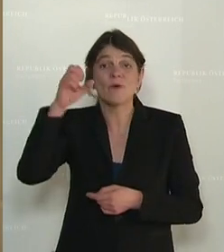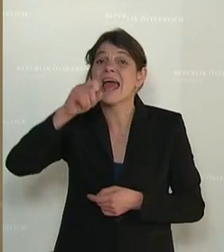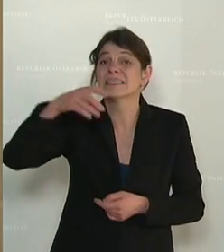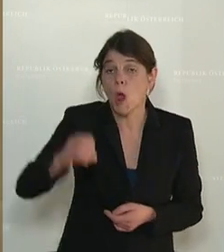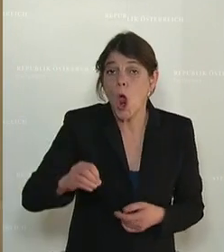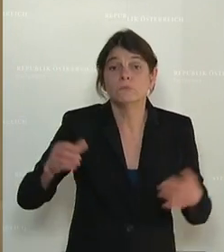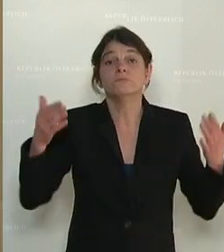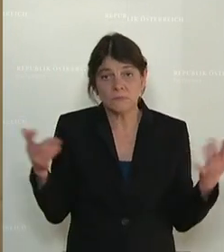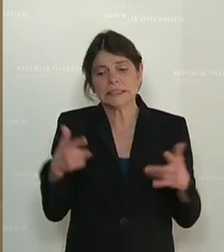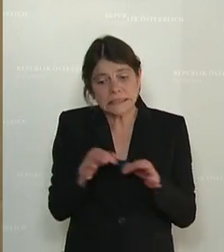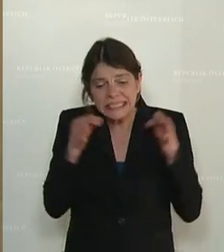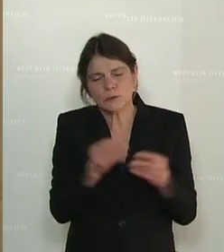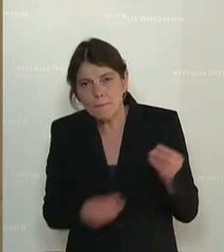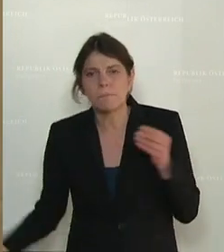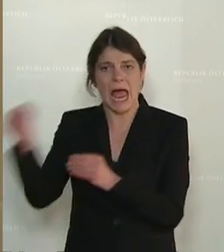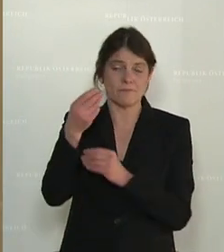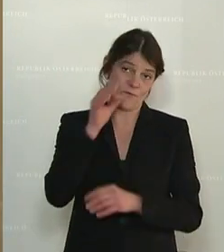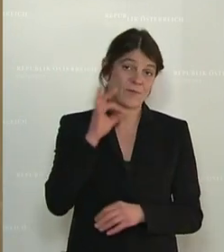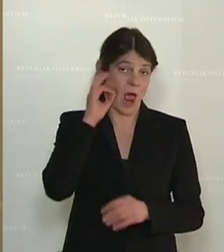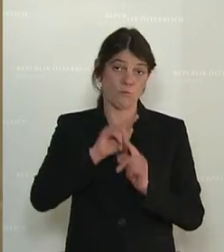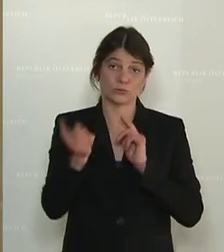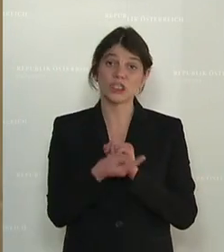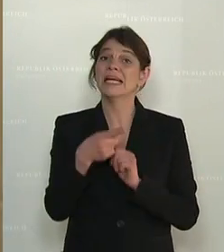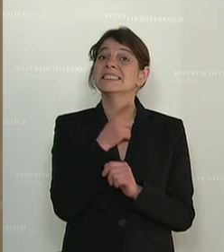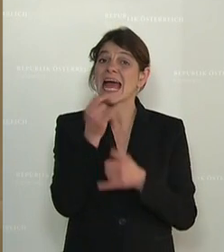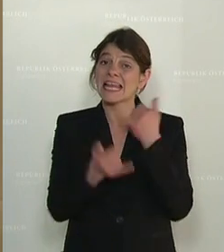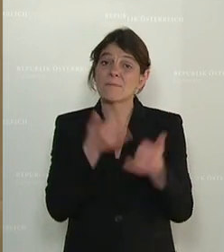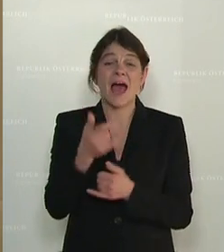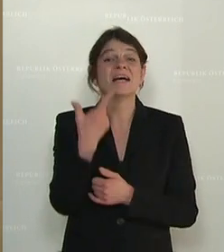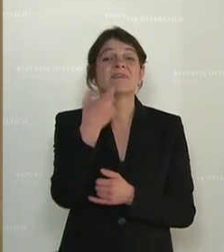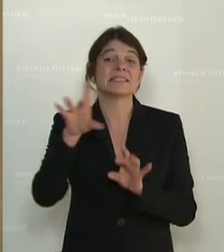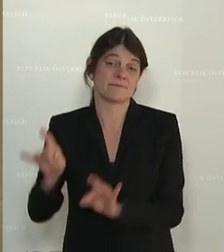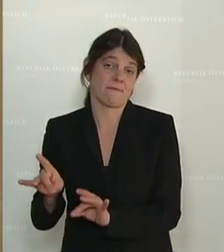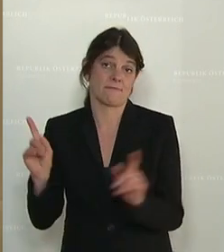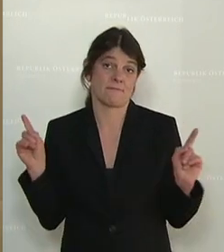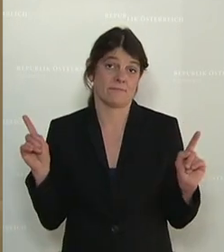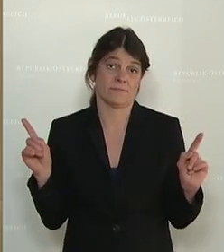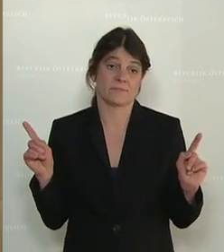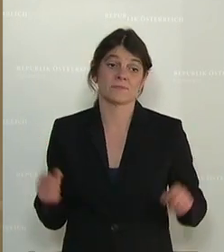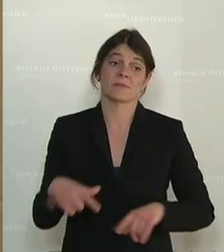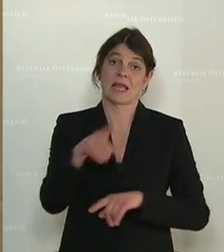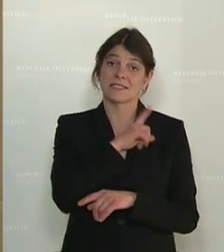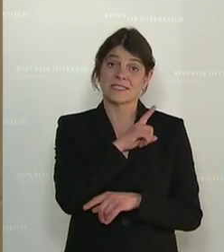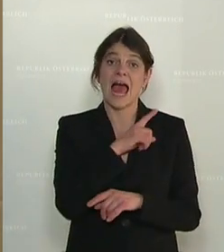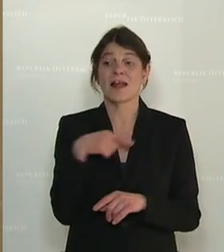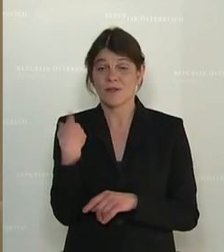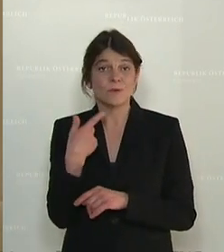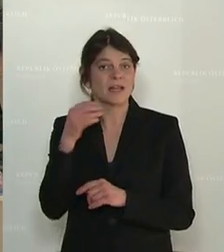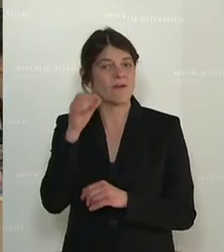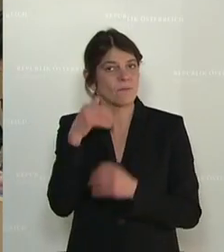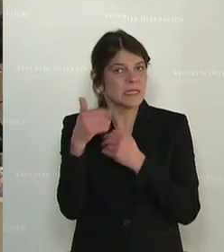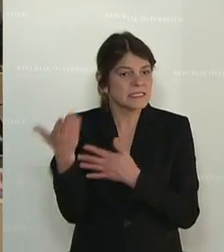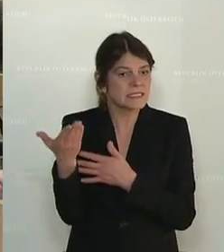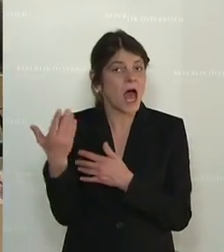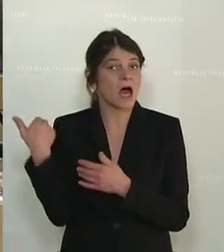das ist die größte Erhöhung des Frauenbudgets seit dem Jahre 2010. Seit dem Amtseintritt unserer Frau Minister hat